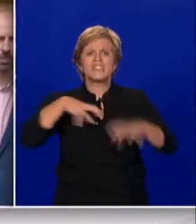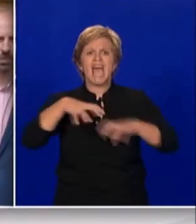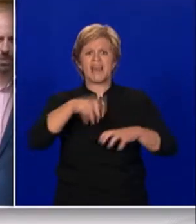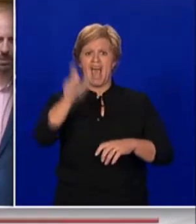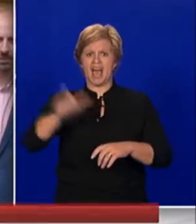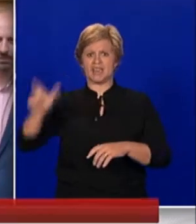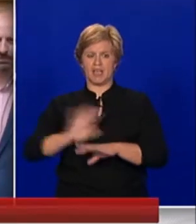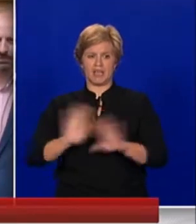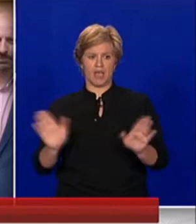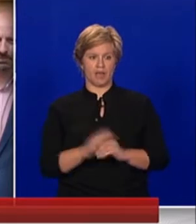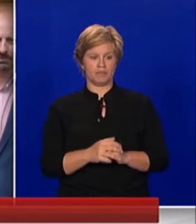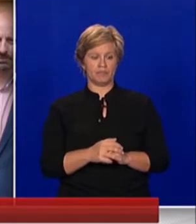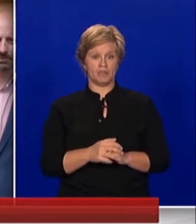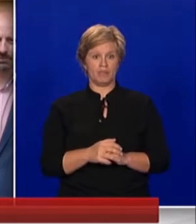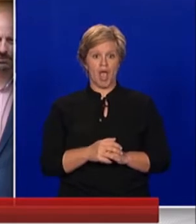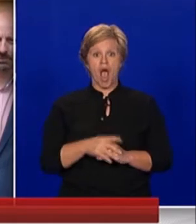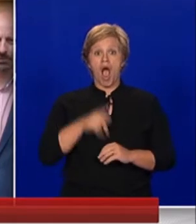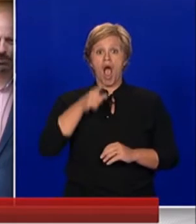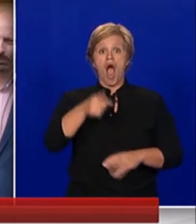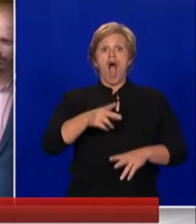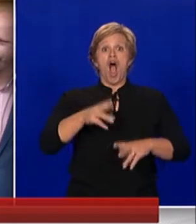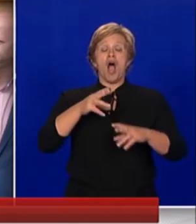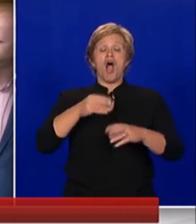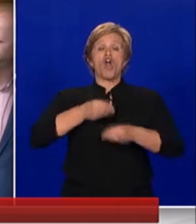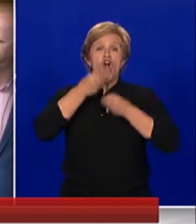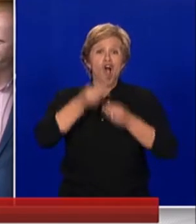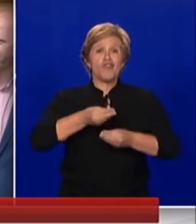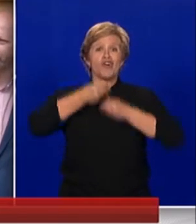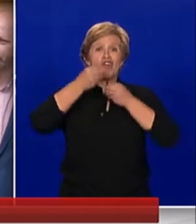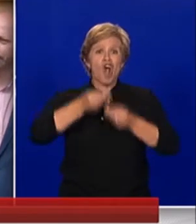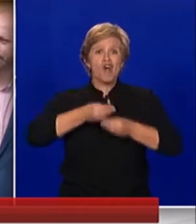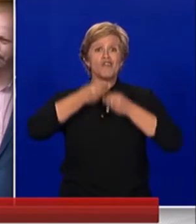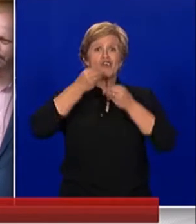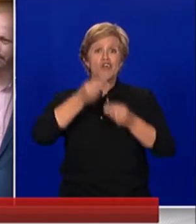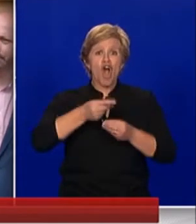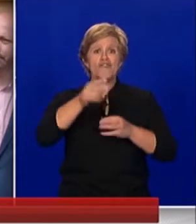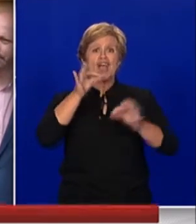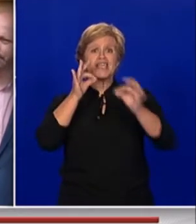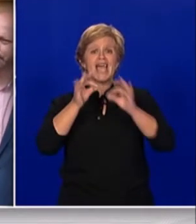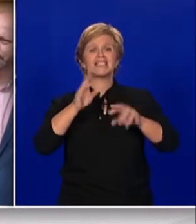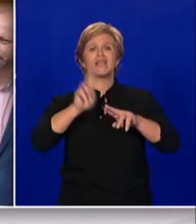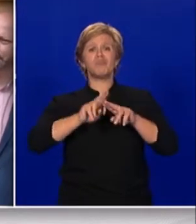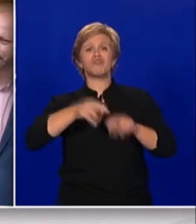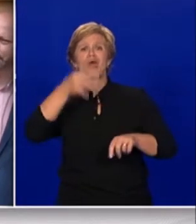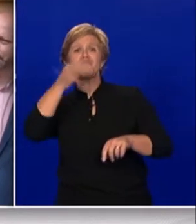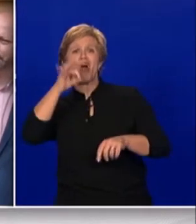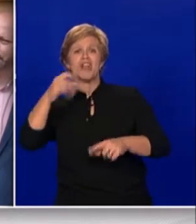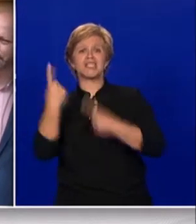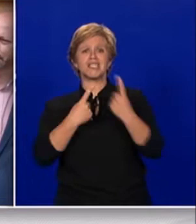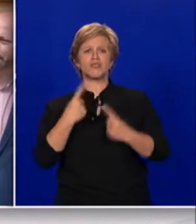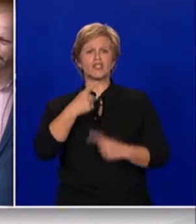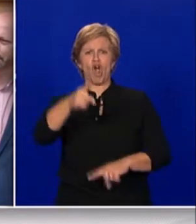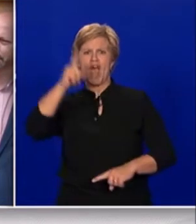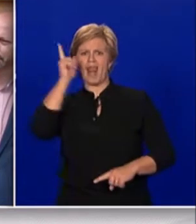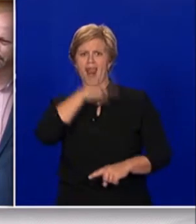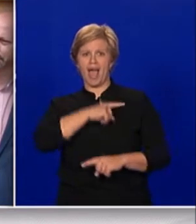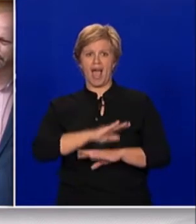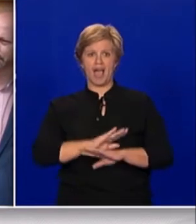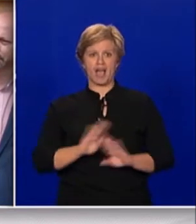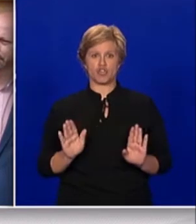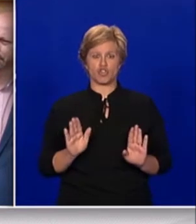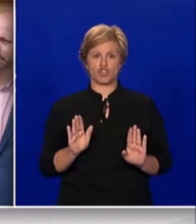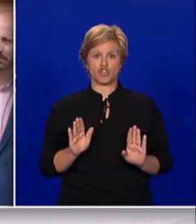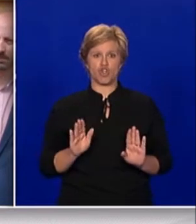Nabrijavanje toga da ćemo na jesen imati bolju situaciju nego što je sada je laž. Laž koji vam